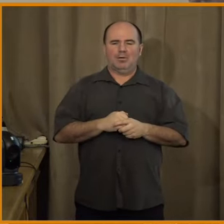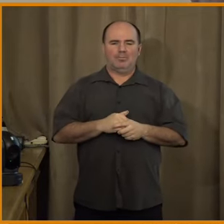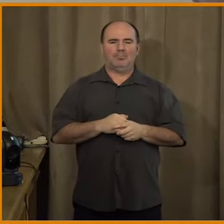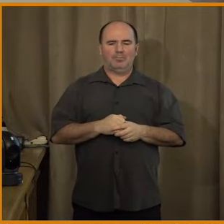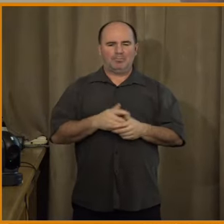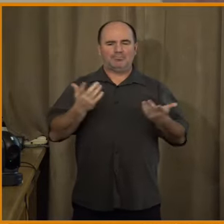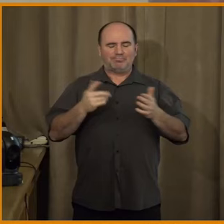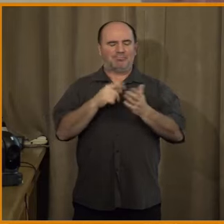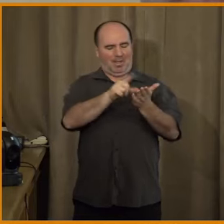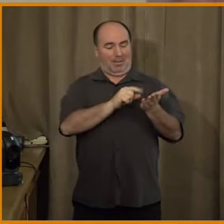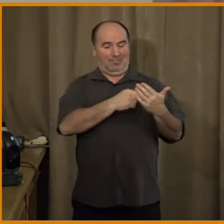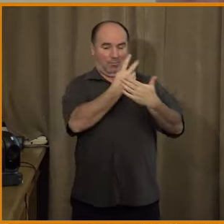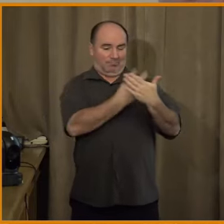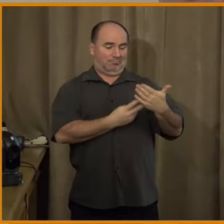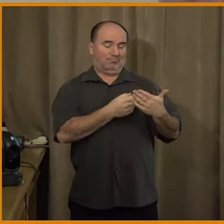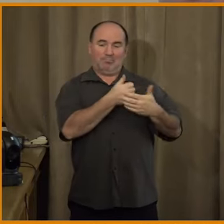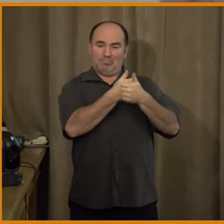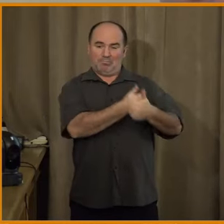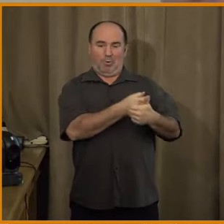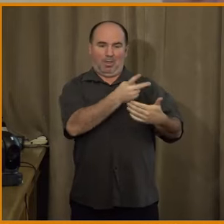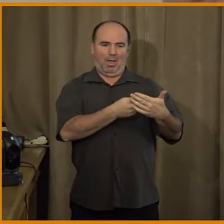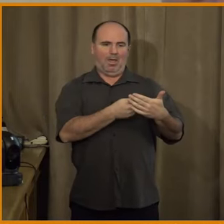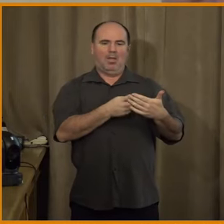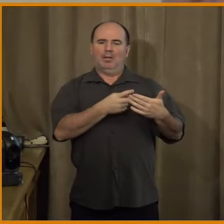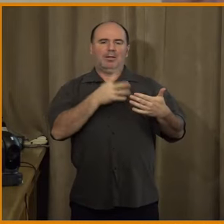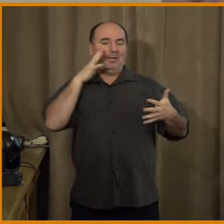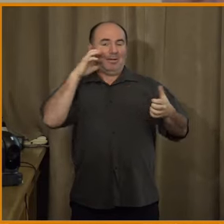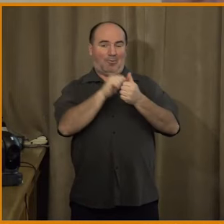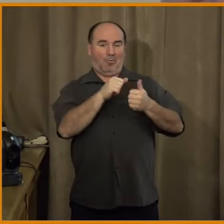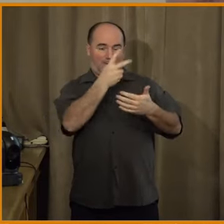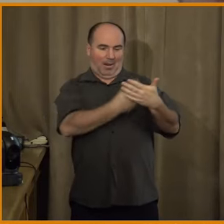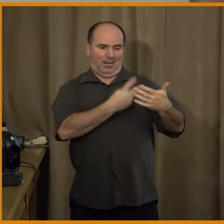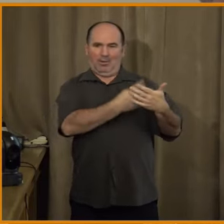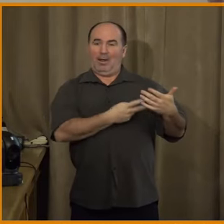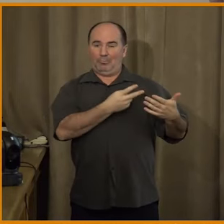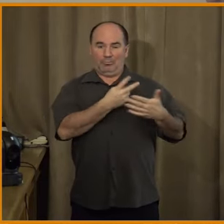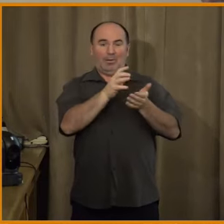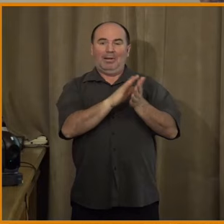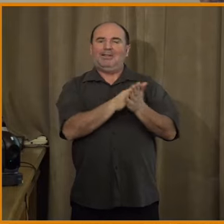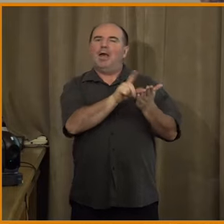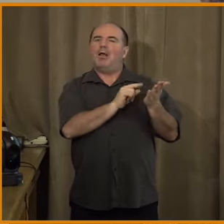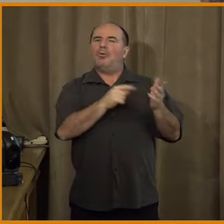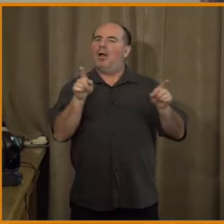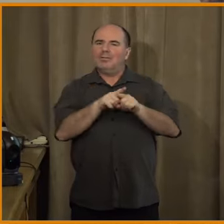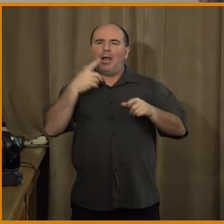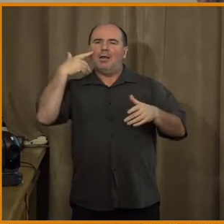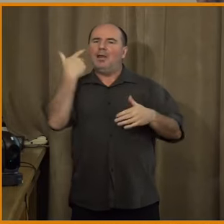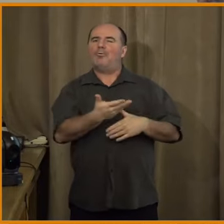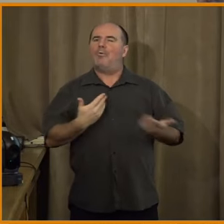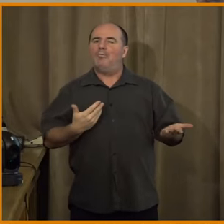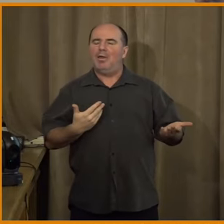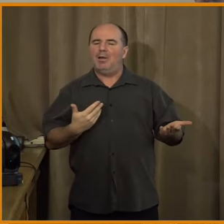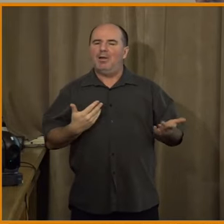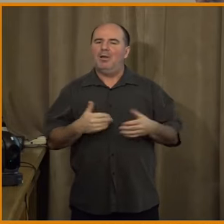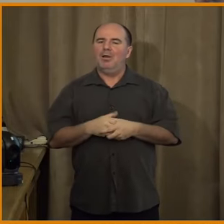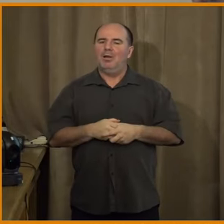V literatuře my se bavíme o problému nedůvěry o dost déle, než o problematice dezinformací. Jako ilustrativní příklad můžu